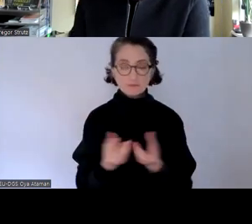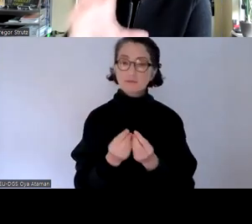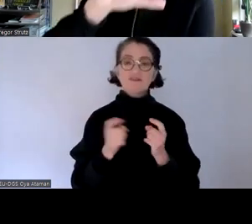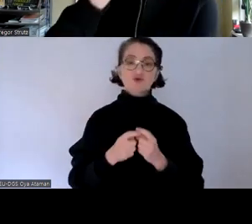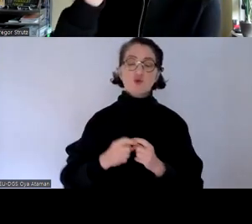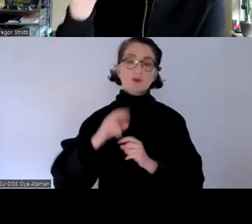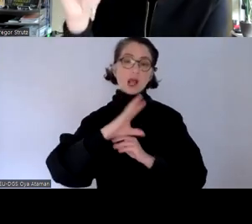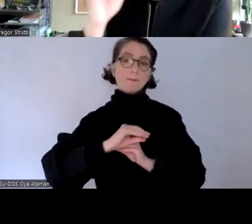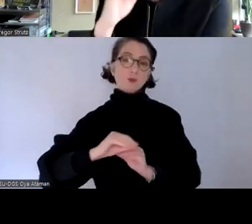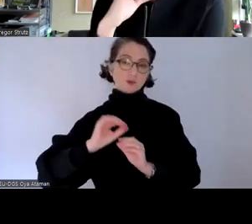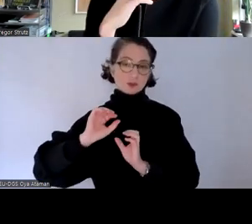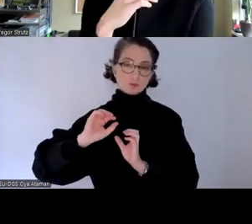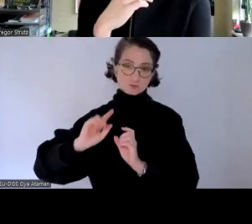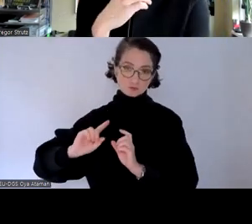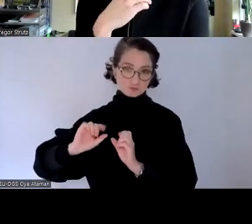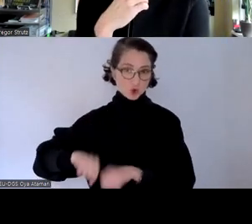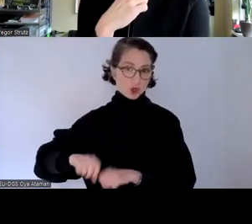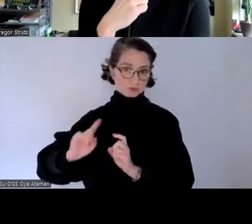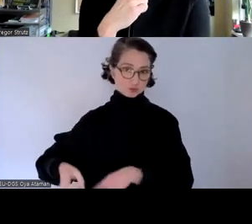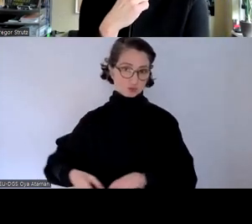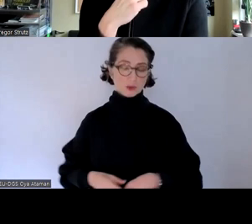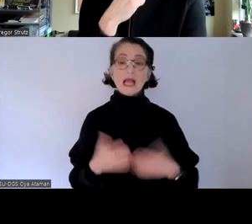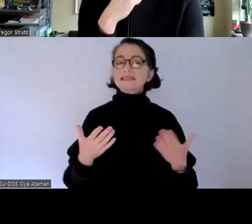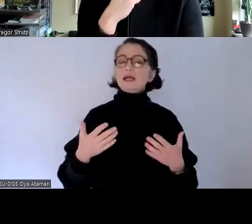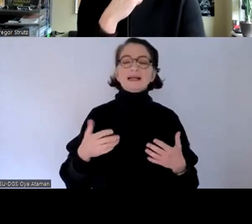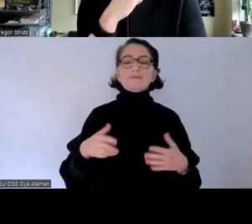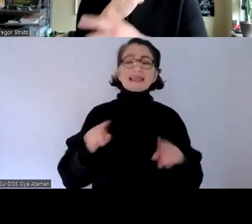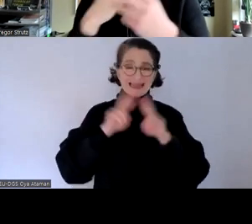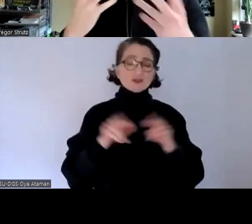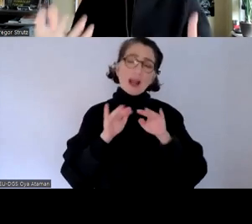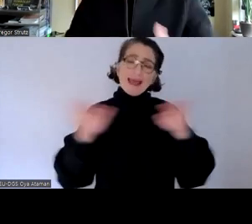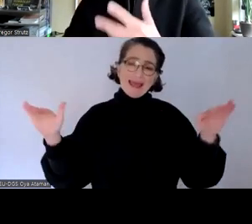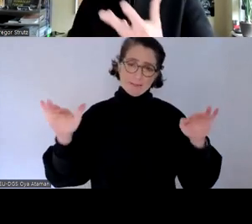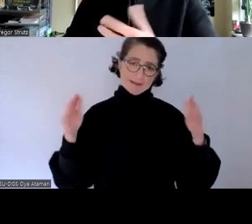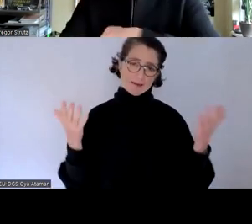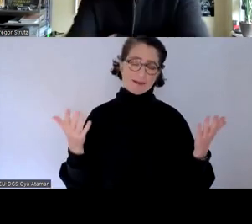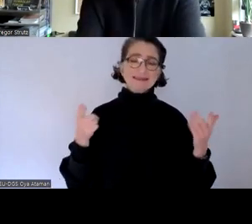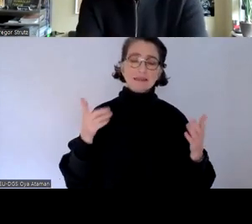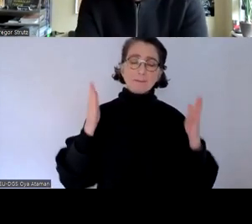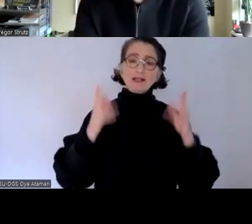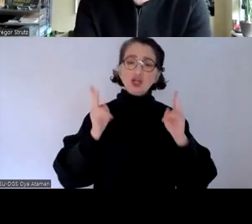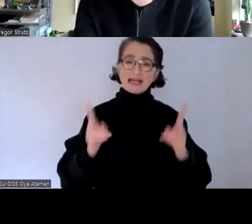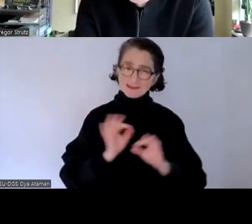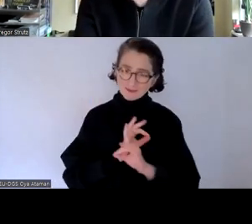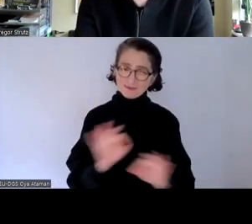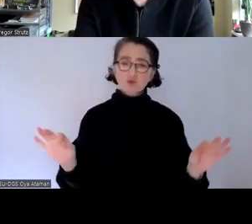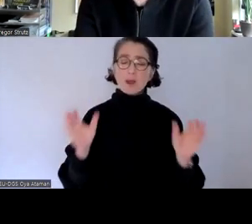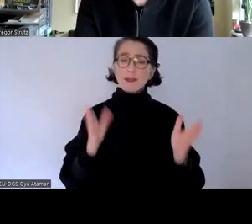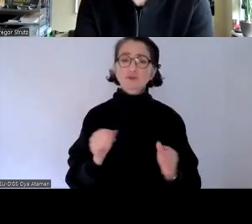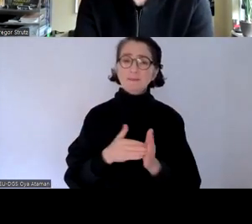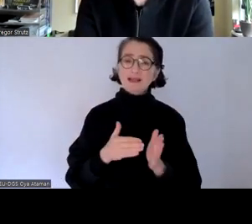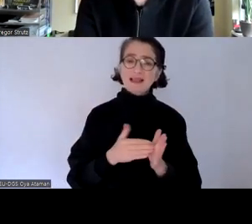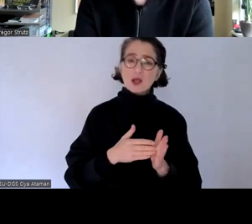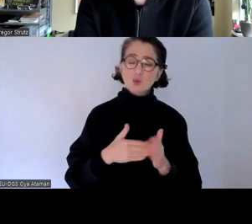das ist sozusagen die internationale ebene die tatsächlich also auch dass das menschenrecht für menschen mit behinderungen